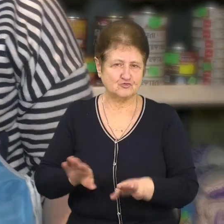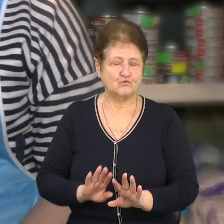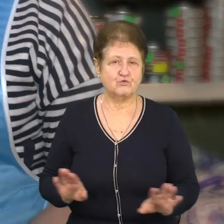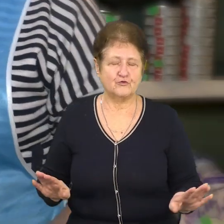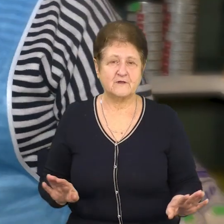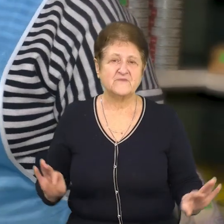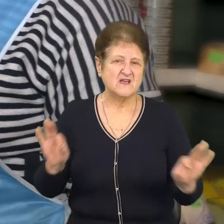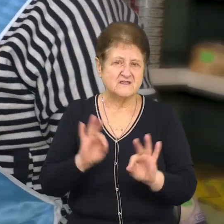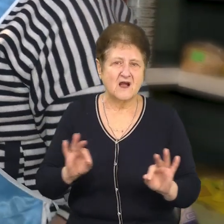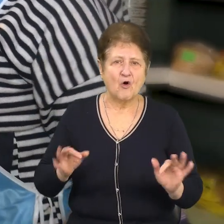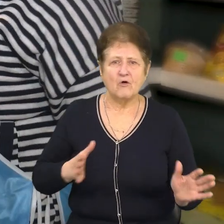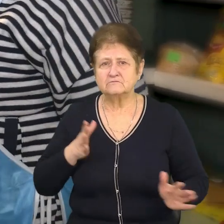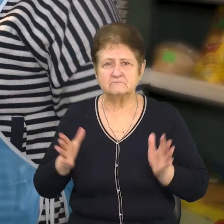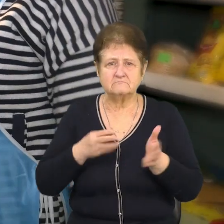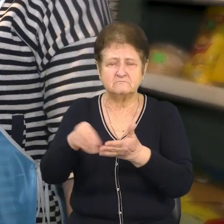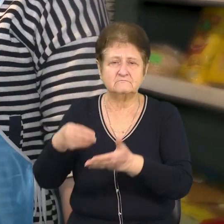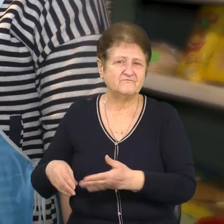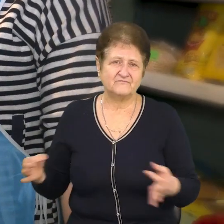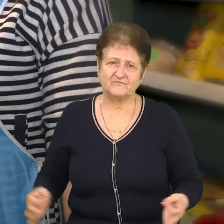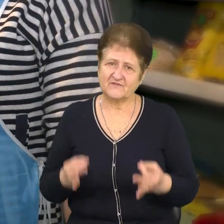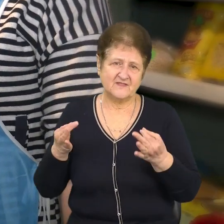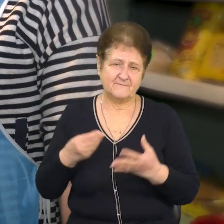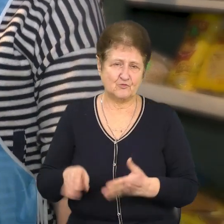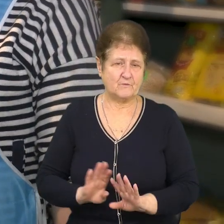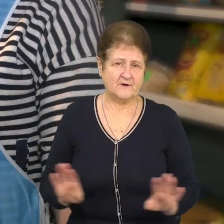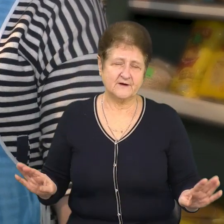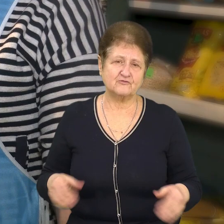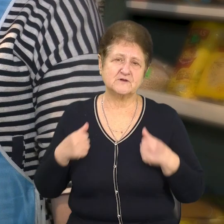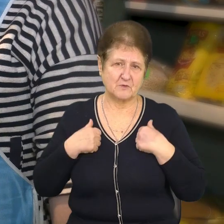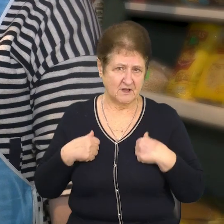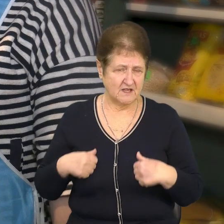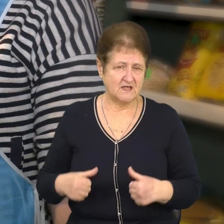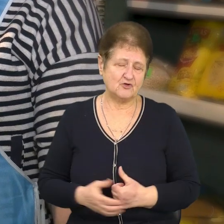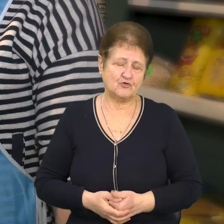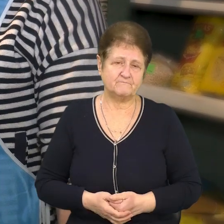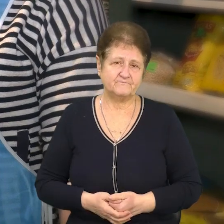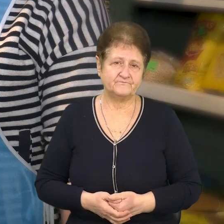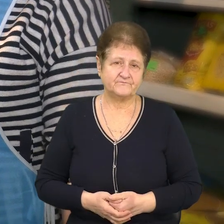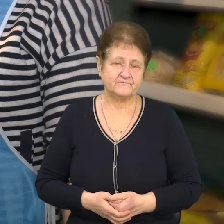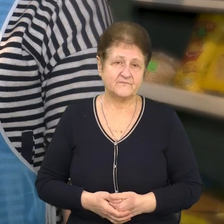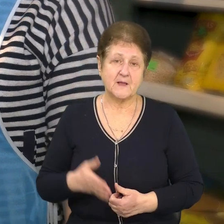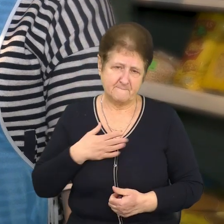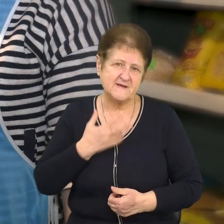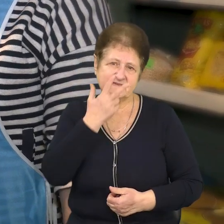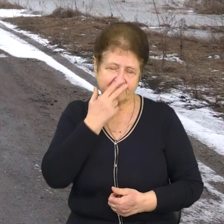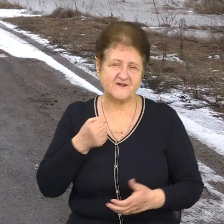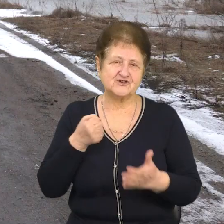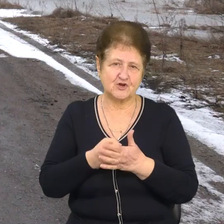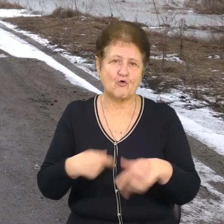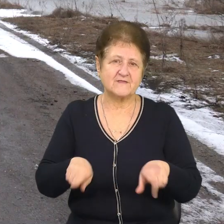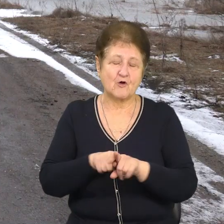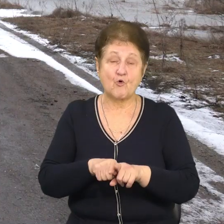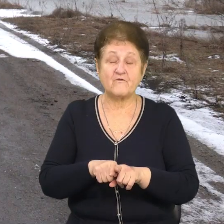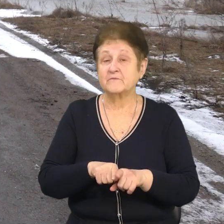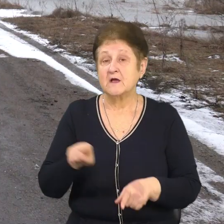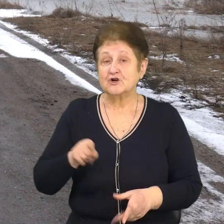ніякого ж я теж немає. Ніхто нічого. Спокійно все. Ми звичні до такого. Попри